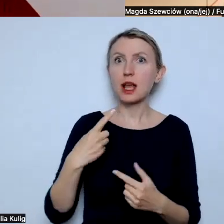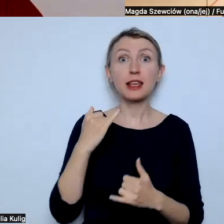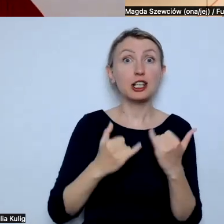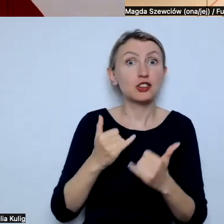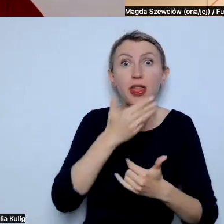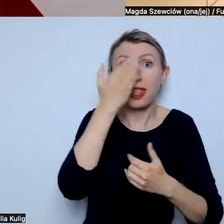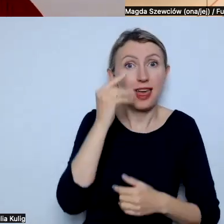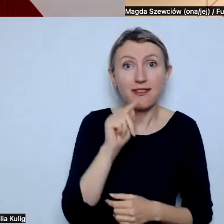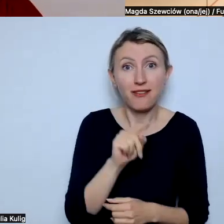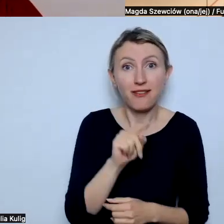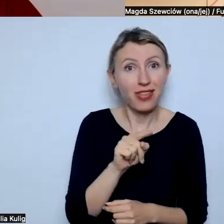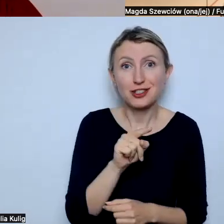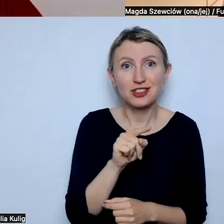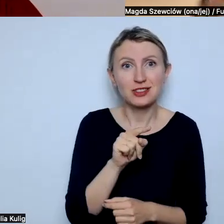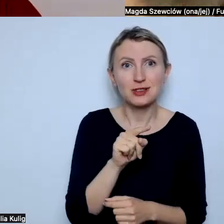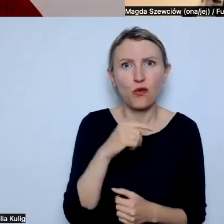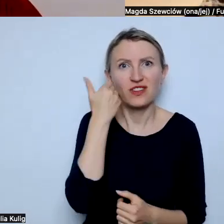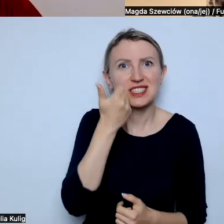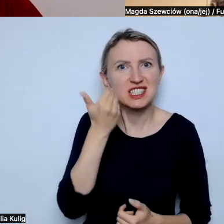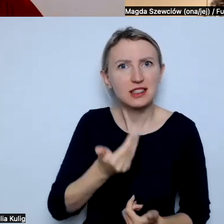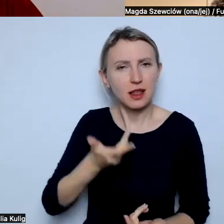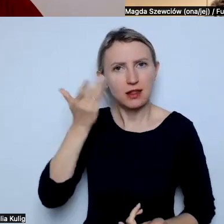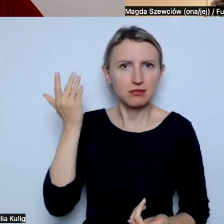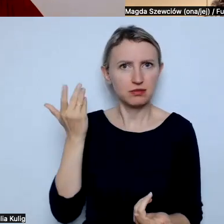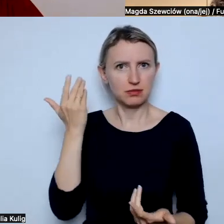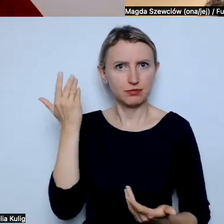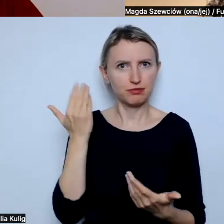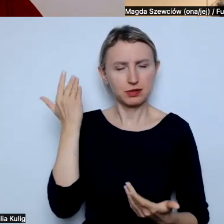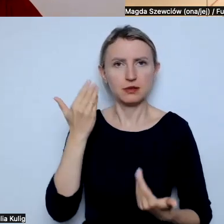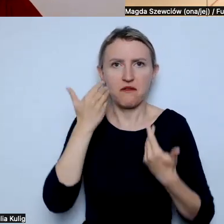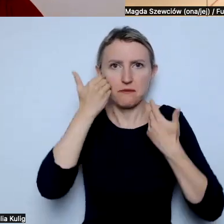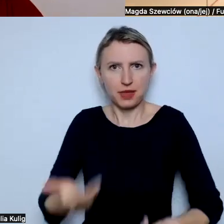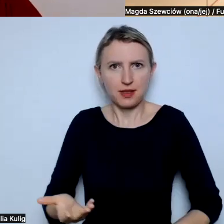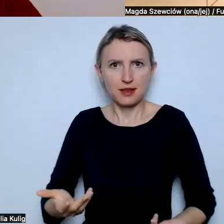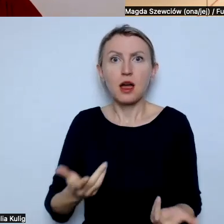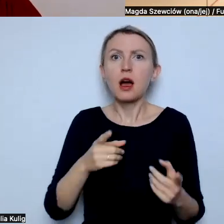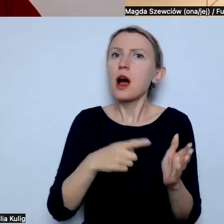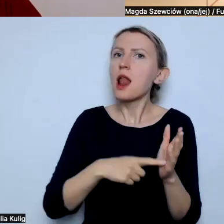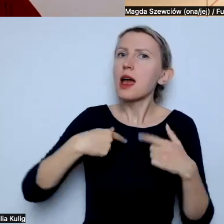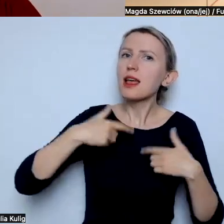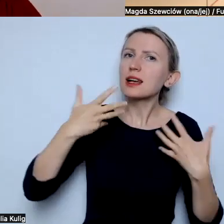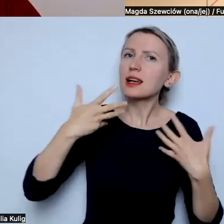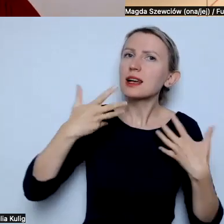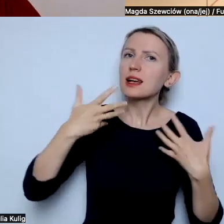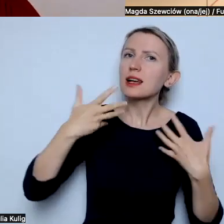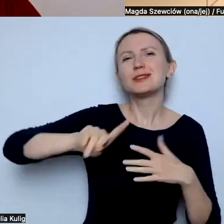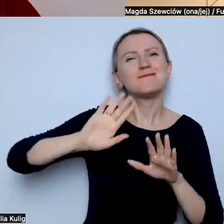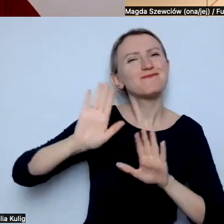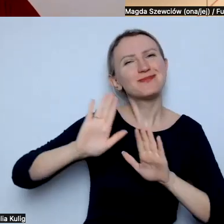nie wie, no to to jest wstyd, pała, siadaj. Więc chciałabym, żebyśmy trochę wyszli z